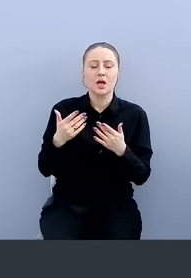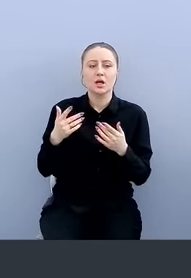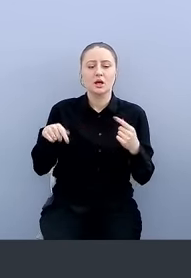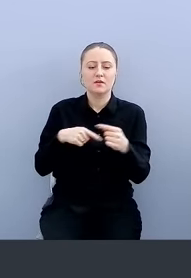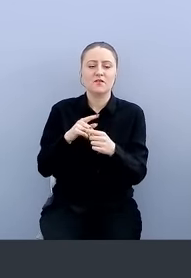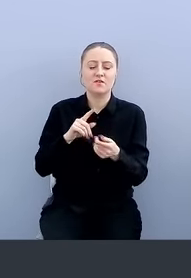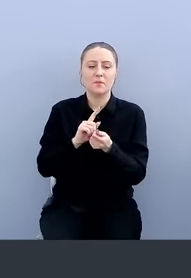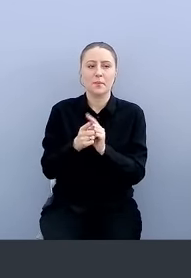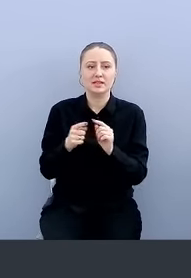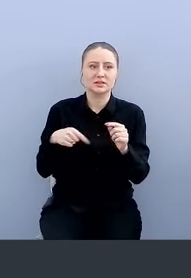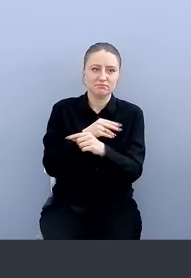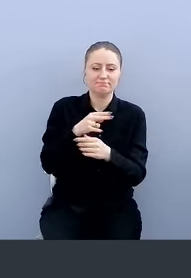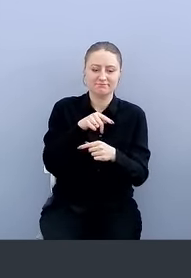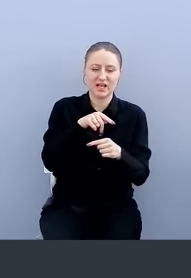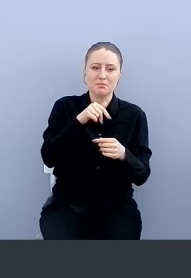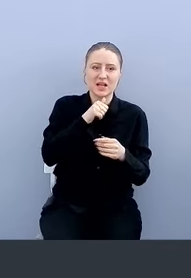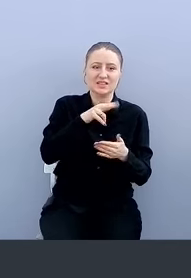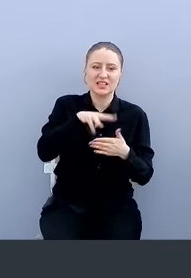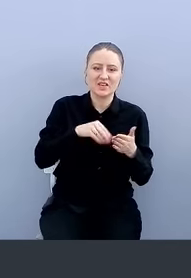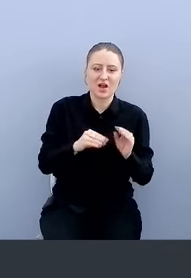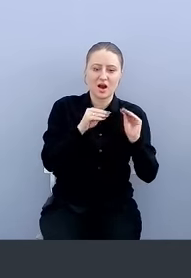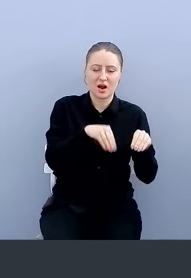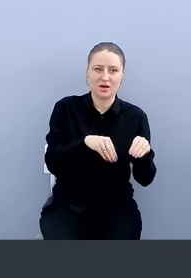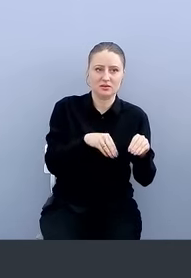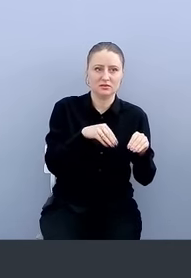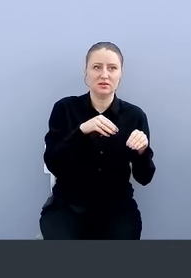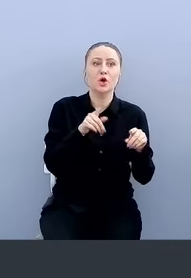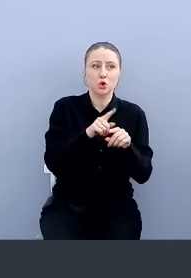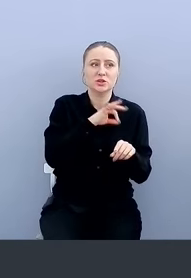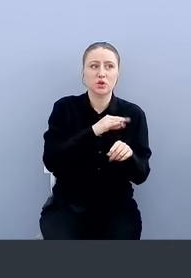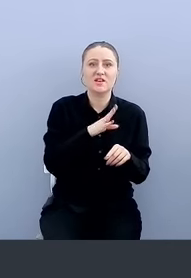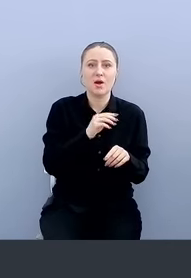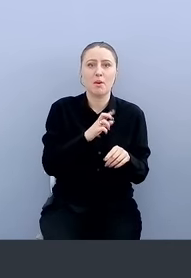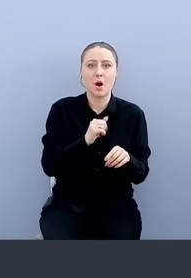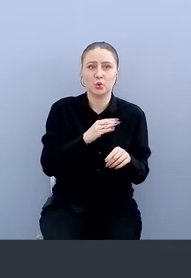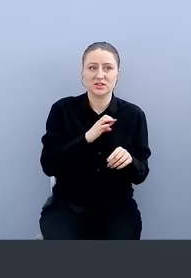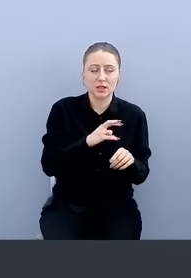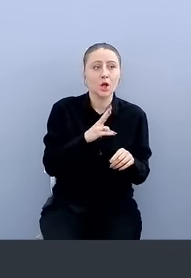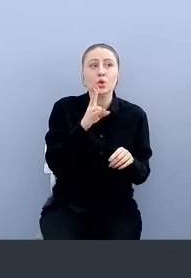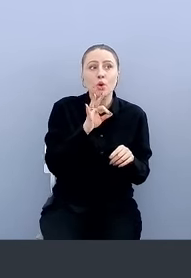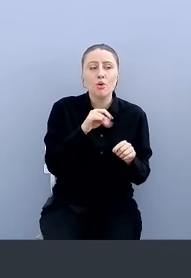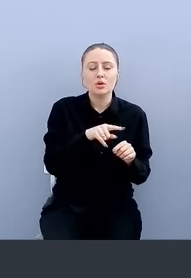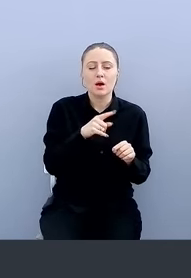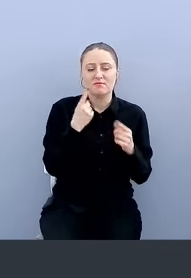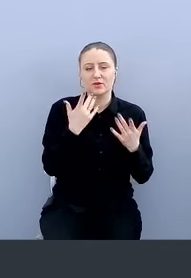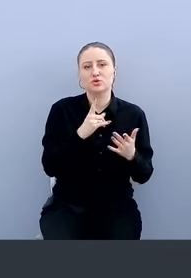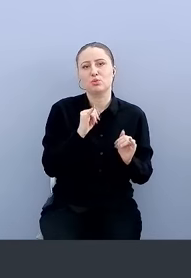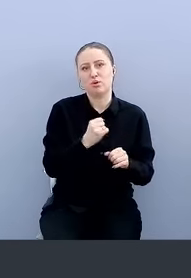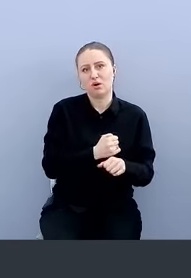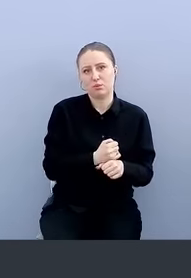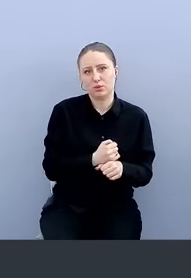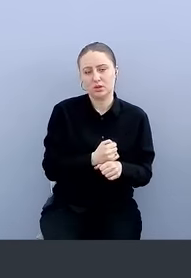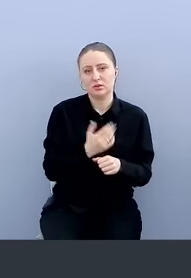сертификаты в ТПМ, но тоже использовать WebAusen, и выяснил, что это просто очень плохо работает. То есть